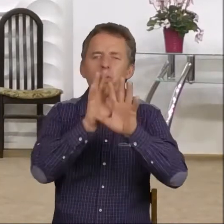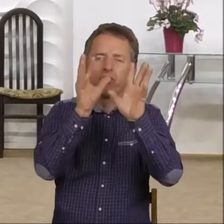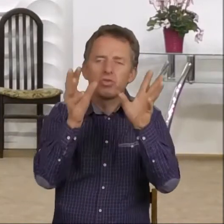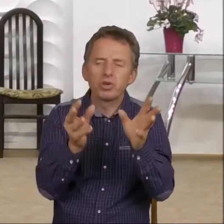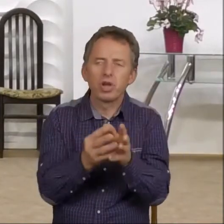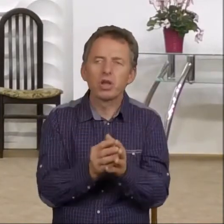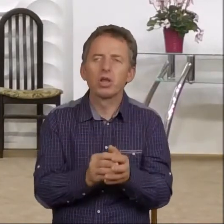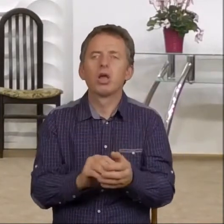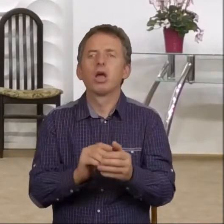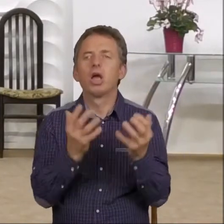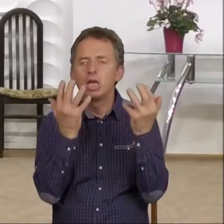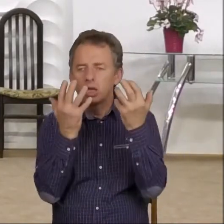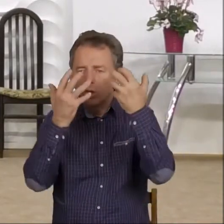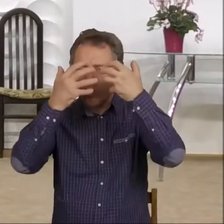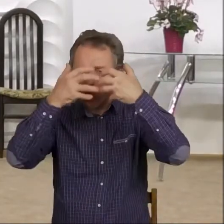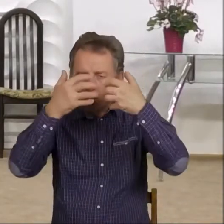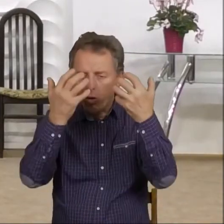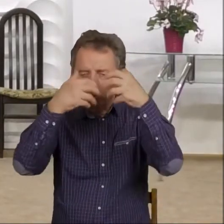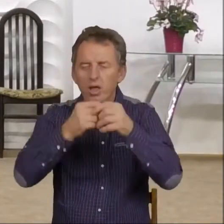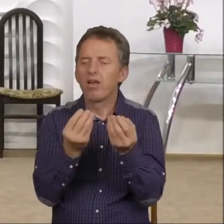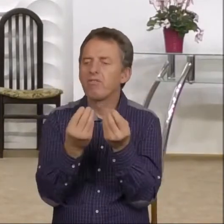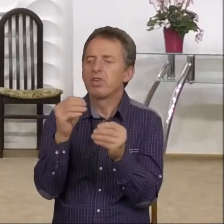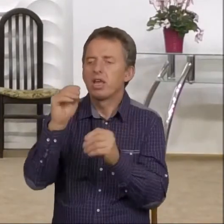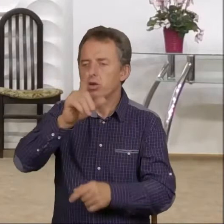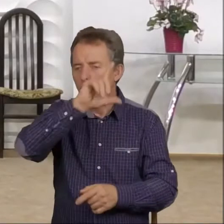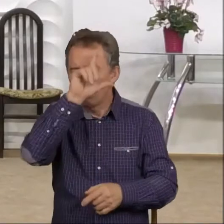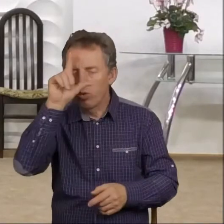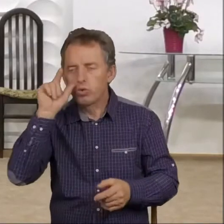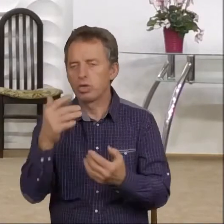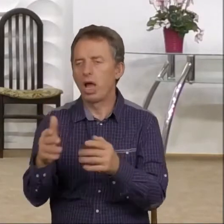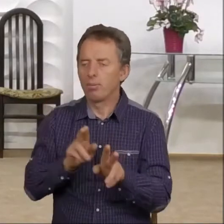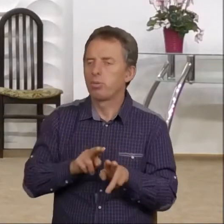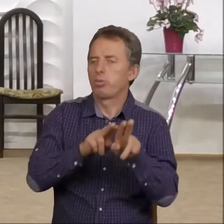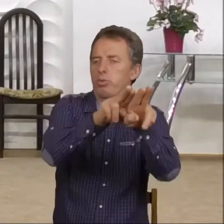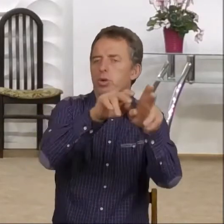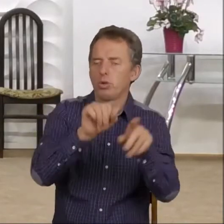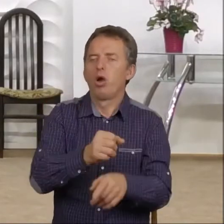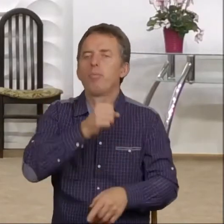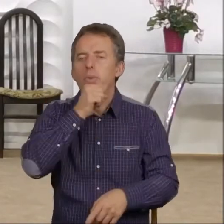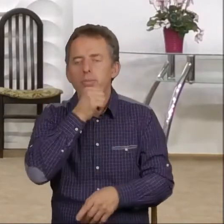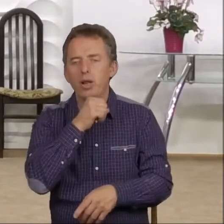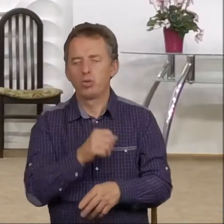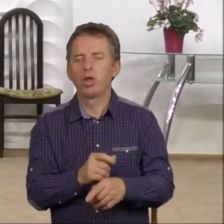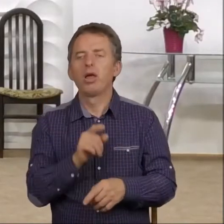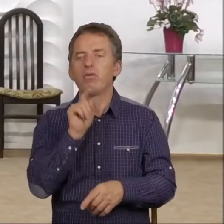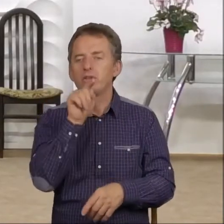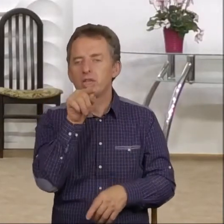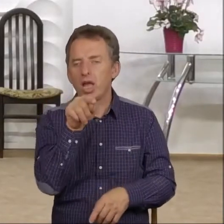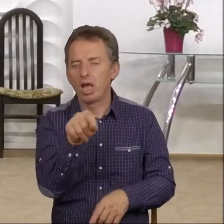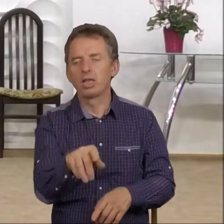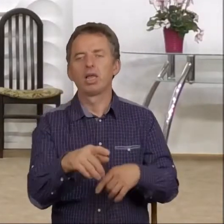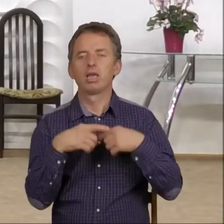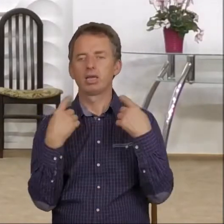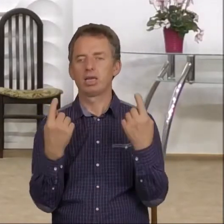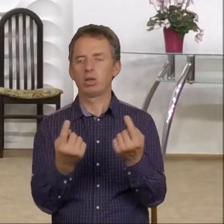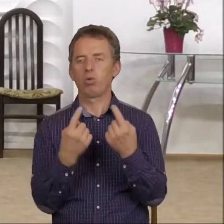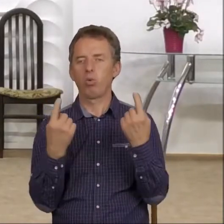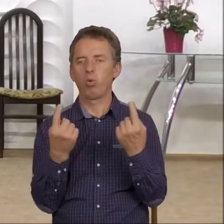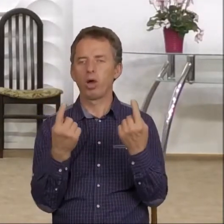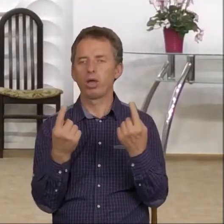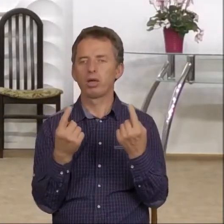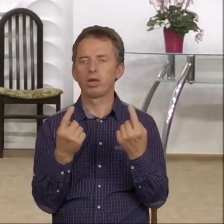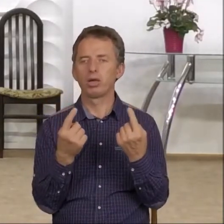żeby skupić wokół siebie jak największą ilość ludzi. I kiedy sytuacja, tak